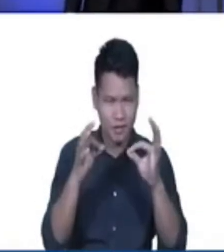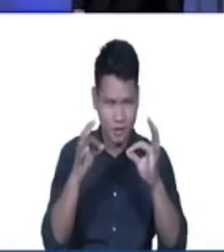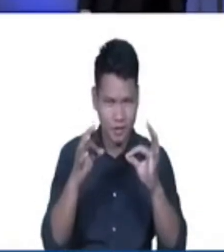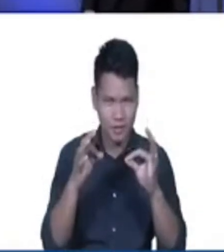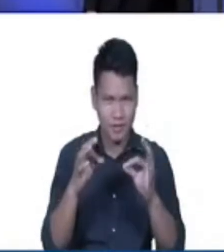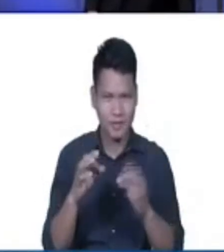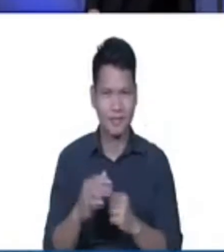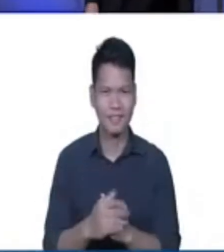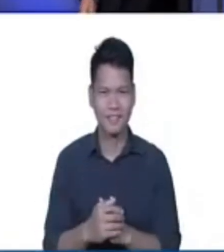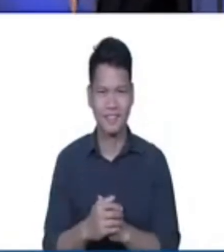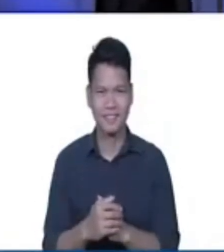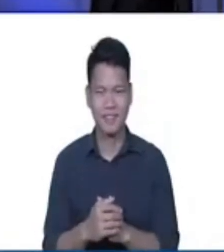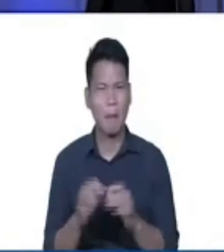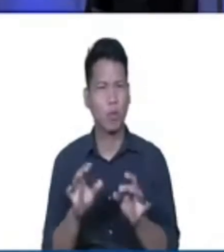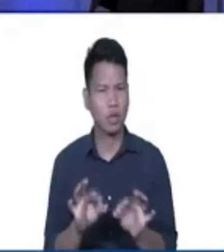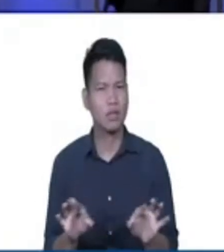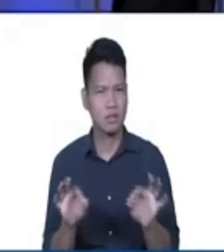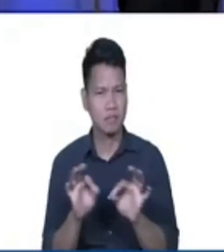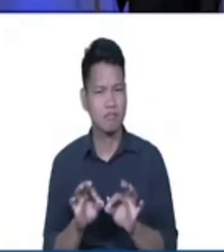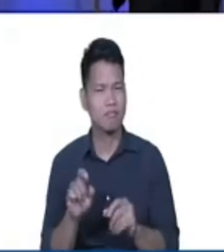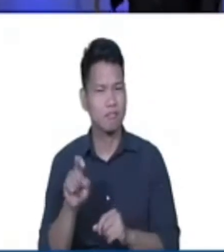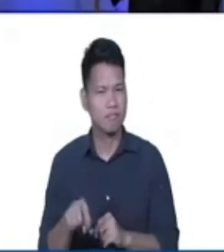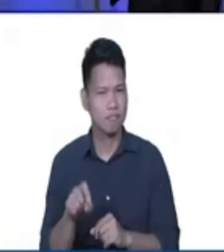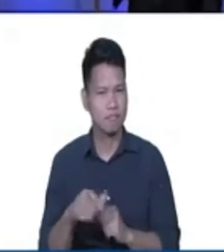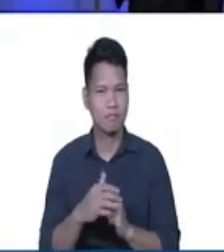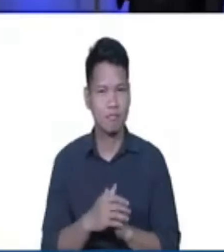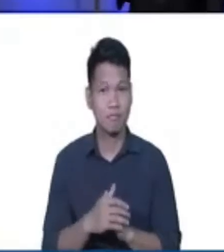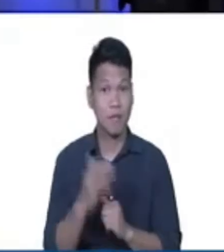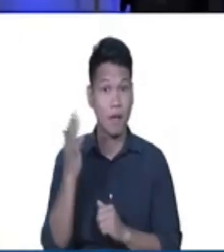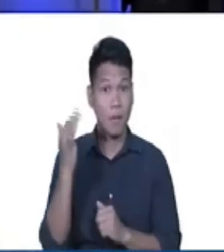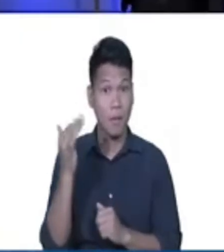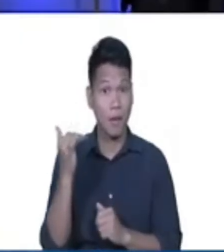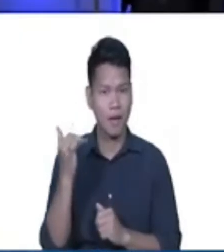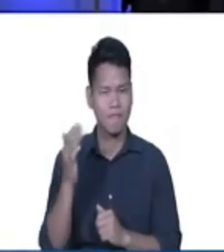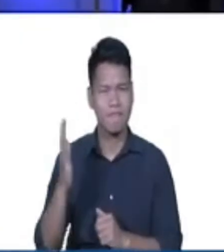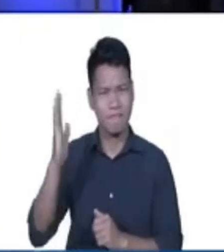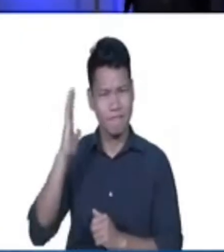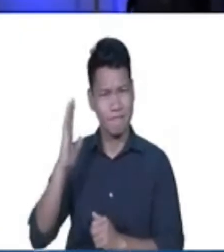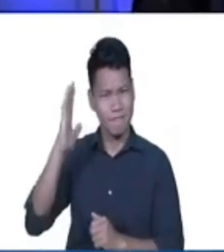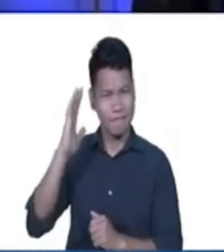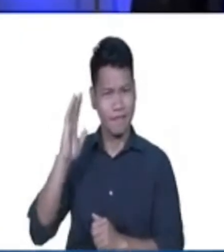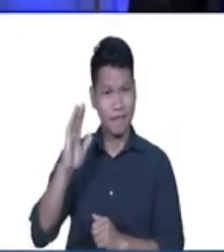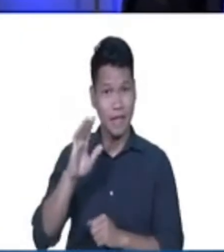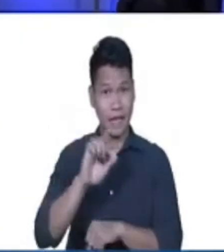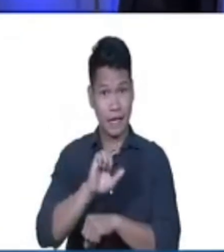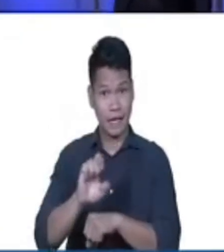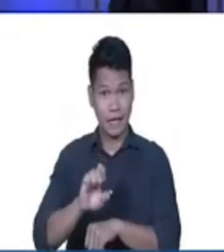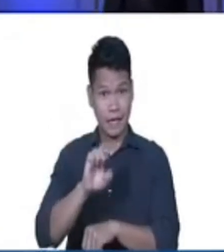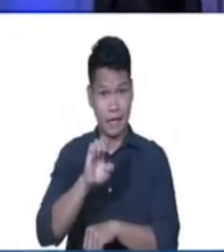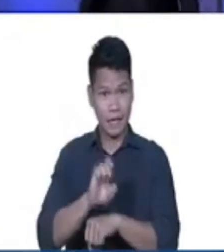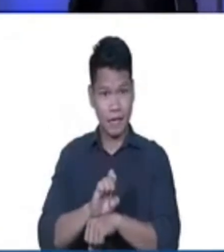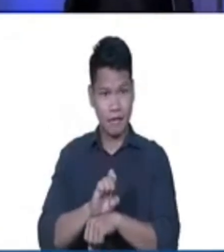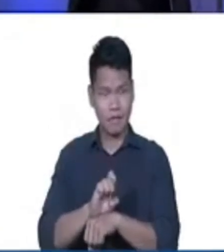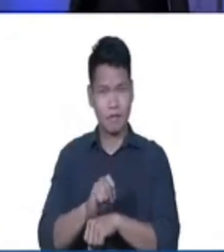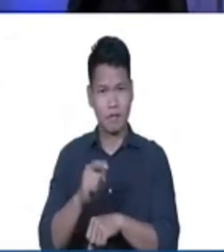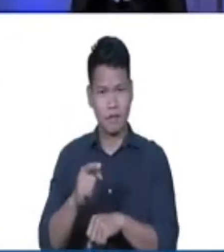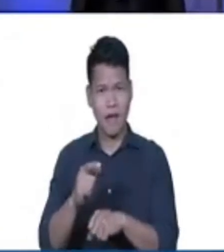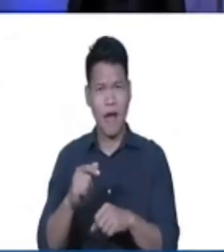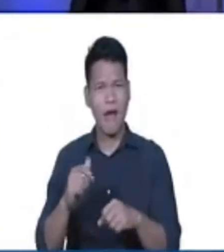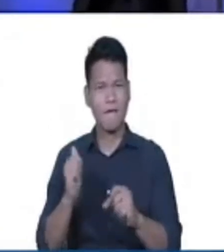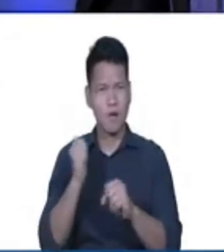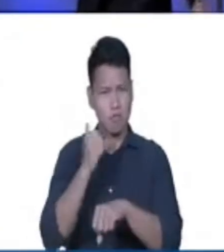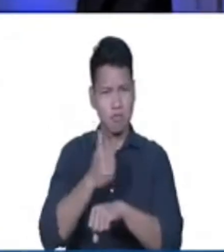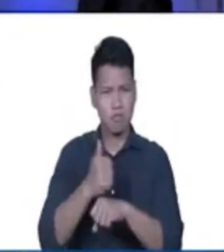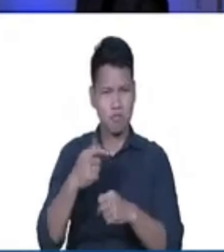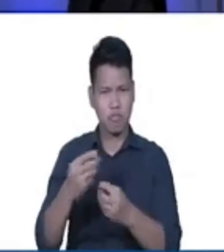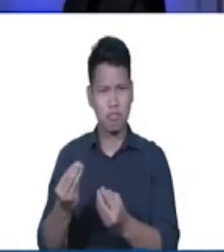disisyon. Dahil po, doon po sa Garden of Eden, The ability to choose was hardwired into